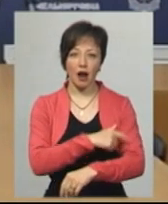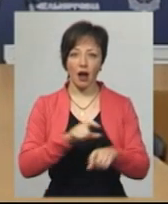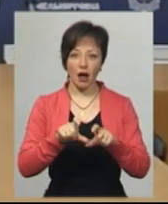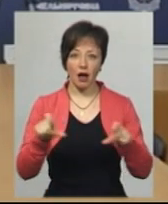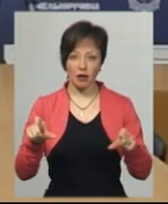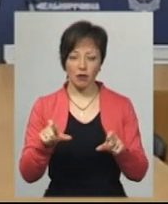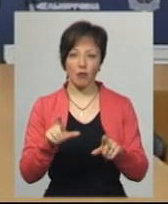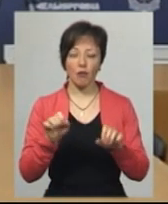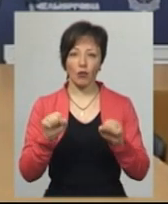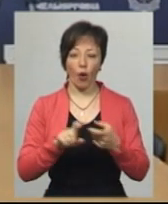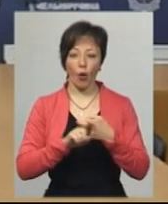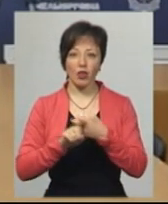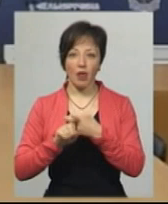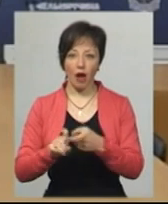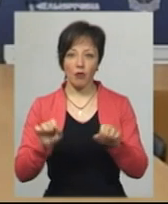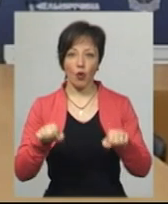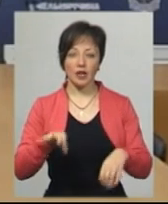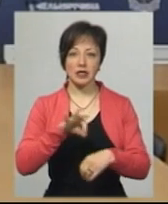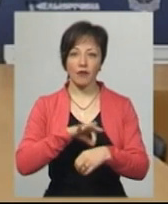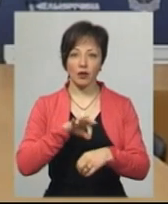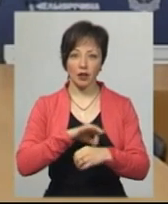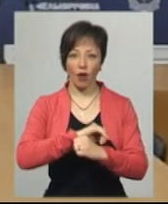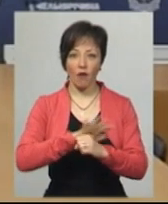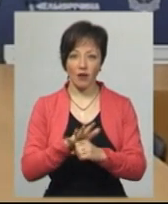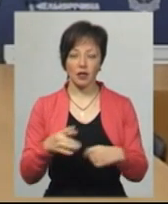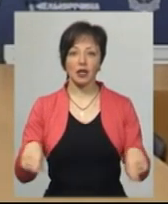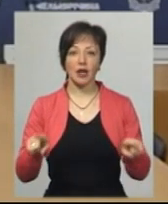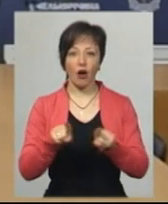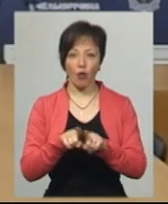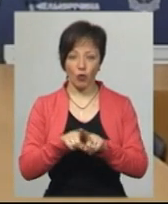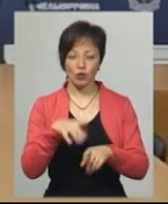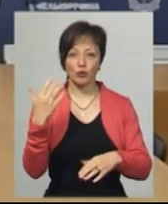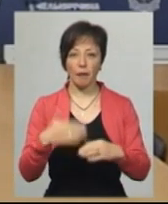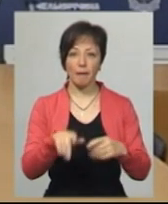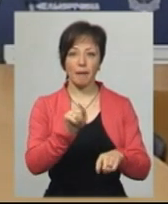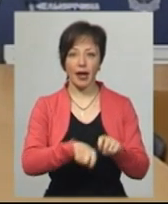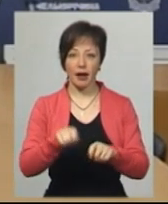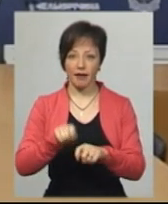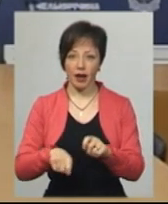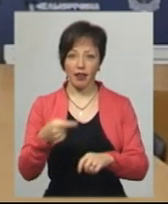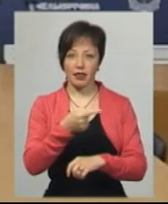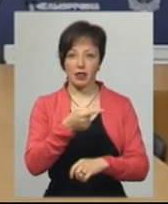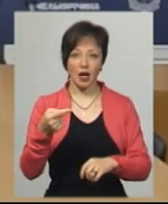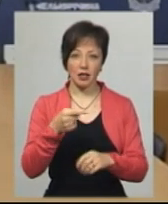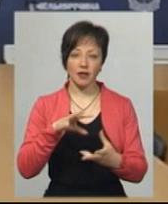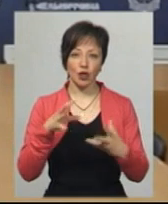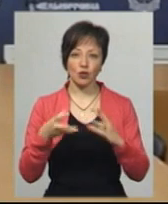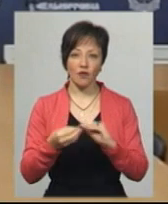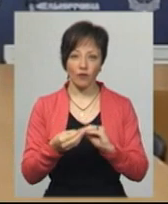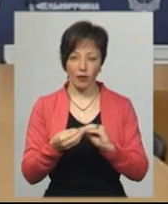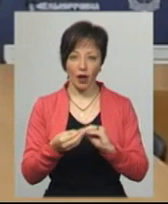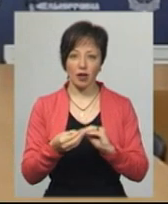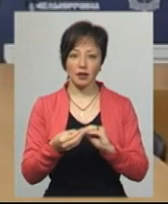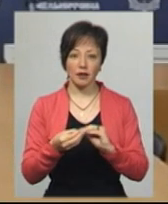потенційні контактні і могли захворіти на ковід, вони також перевірені, у них є негативні результати тестування на